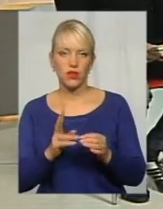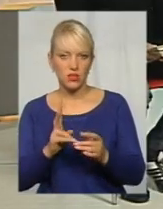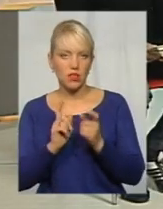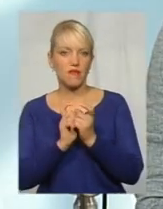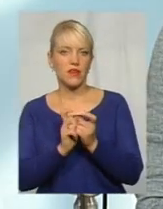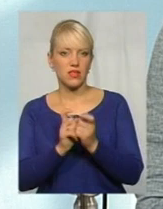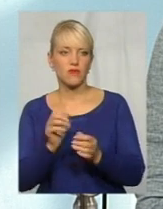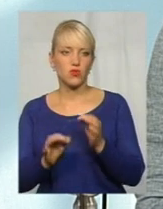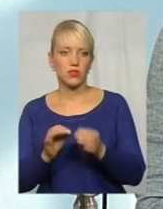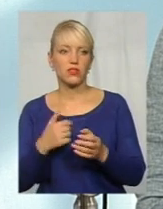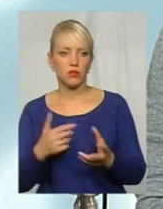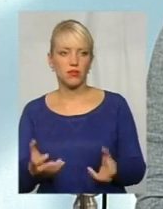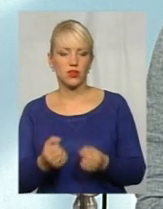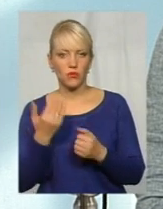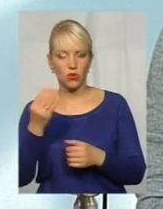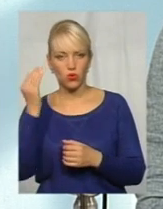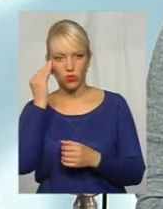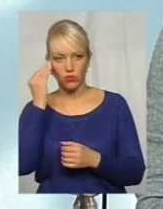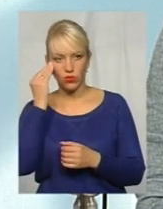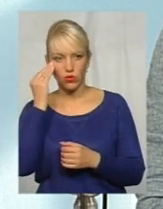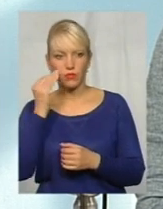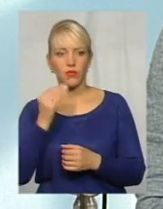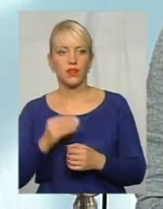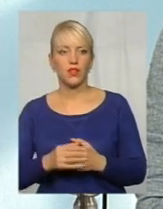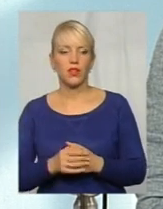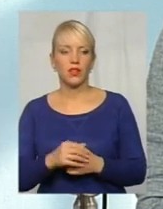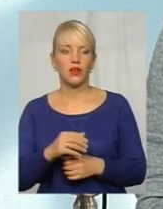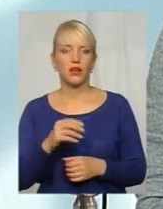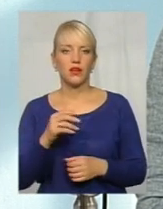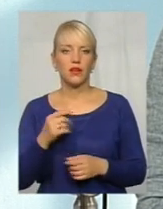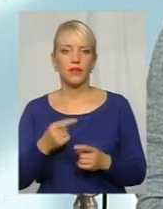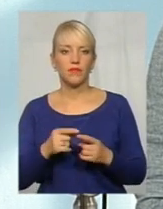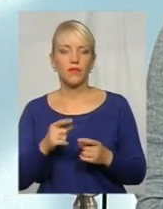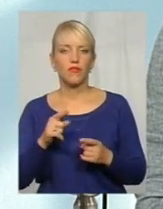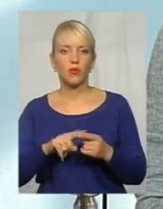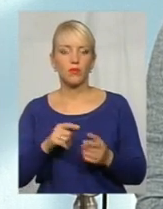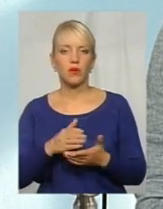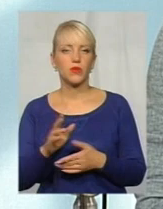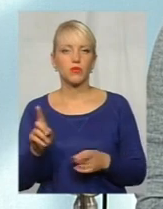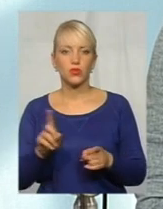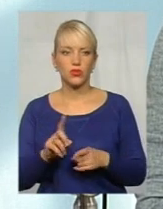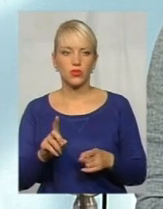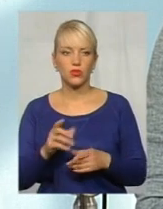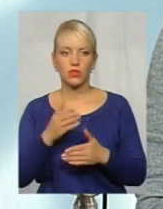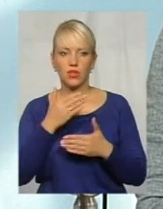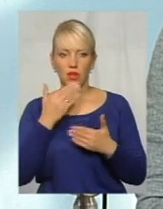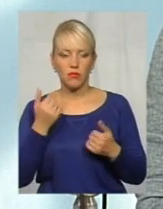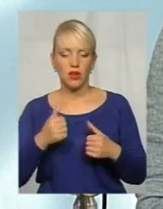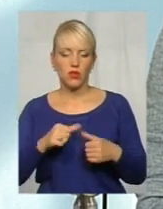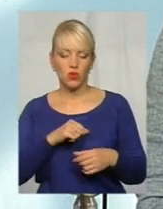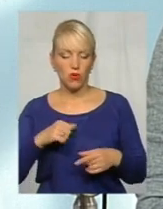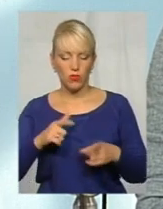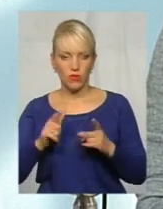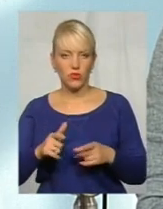Ну, я підтримую думку пана Антона в тому напрямку, що якщо немає добровільної згоди,